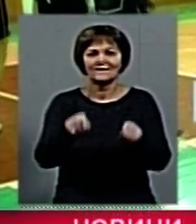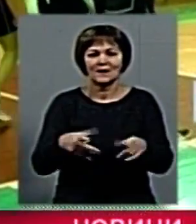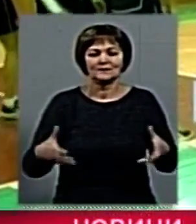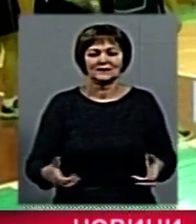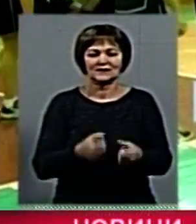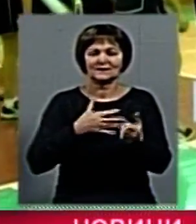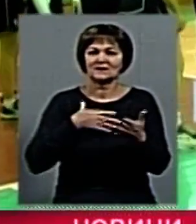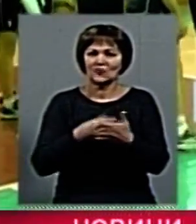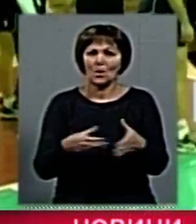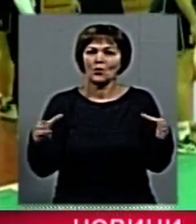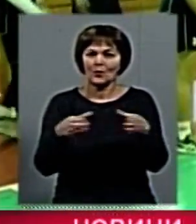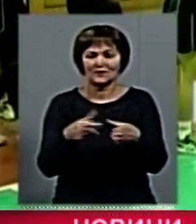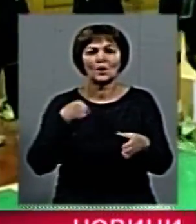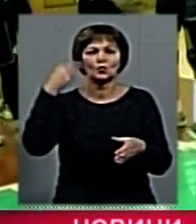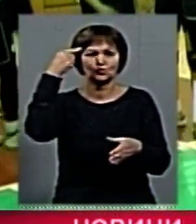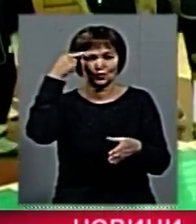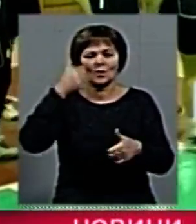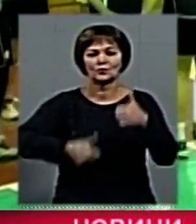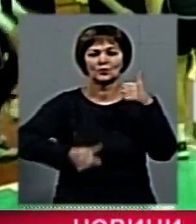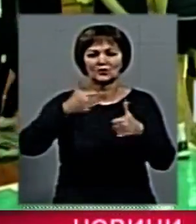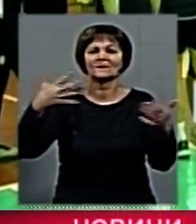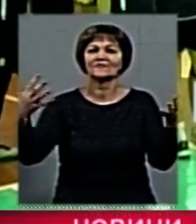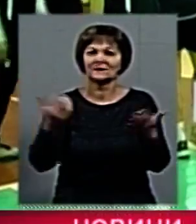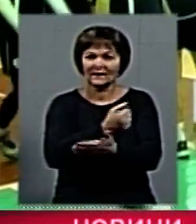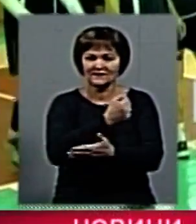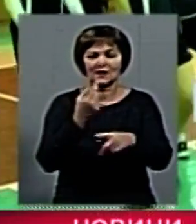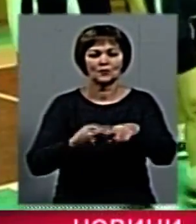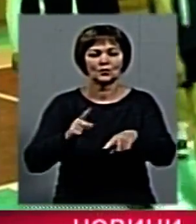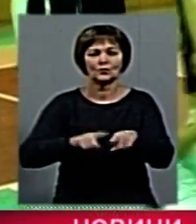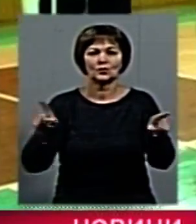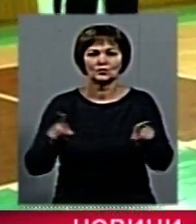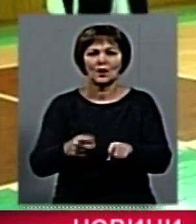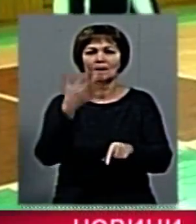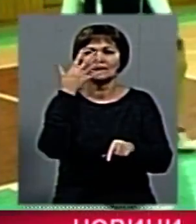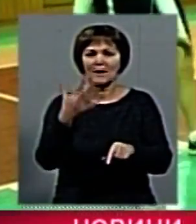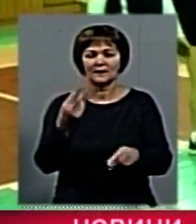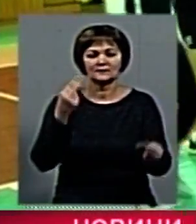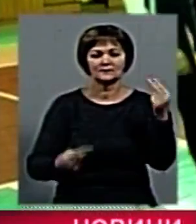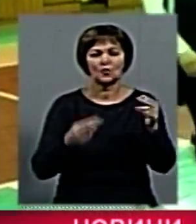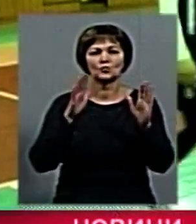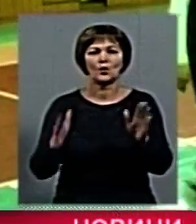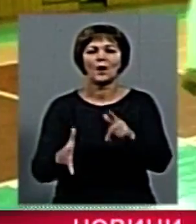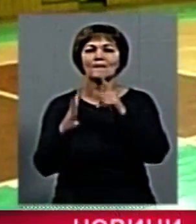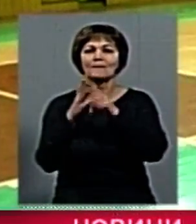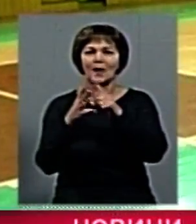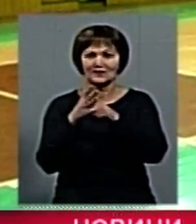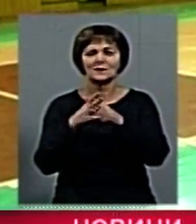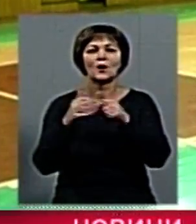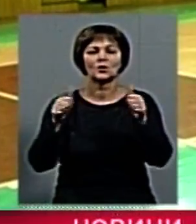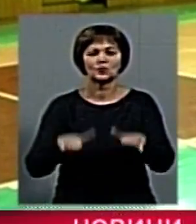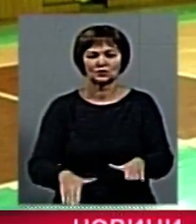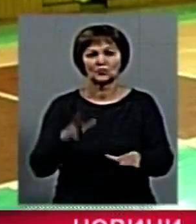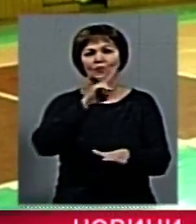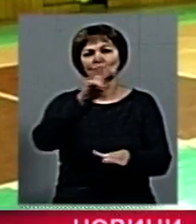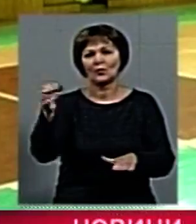свої команди. Я думаю, турнір вдався, тому що з п'яти партій грають, тільки п'ята партія вирішить долю